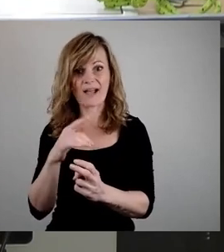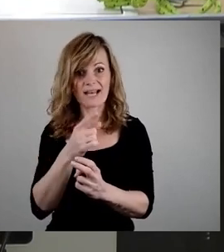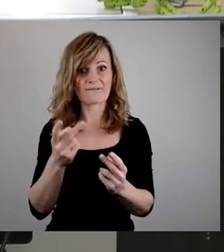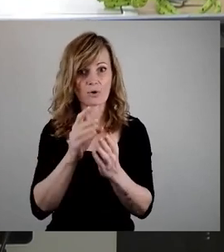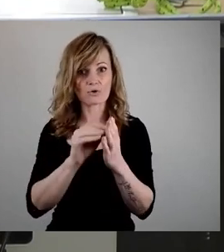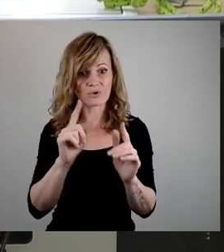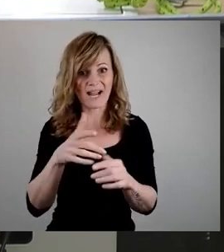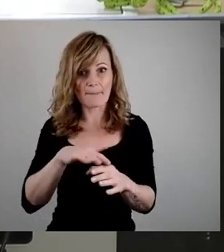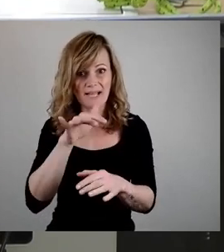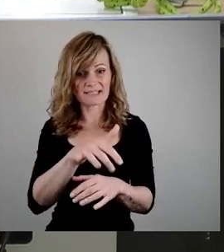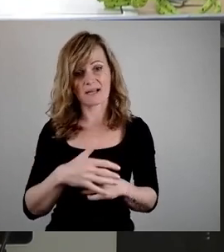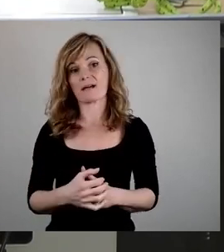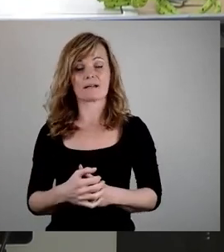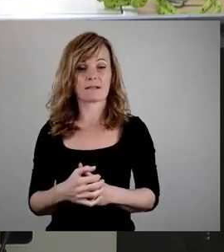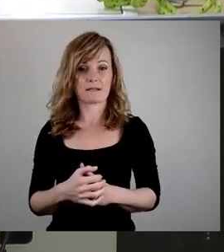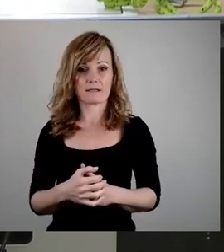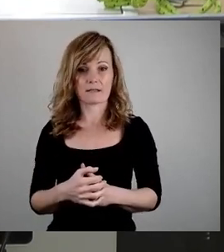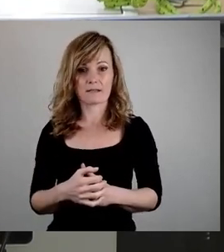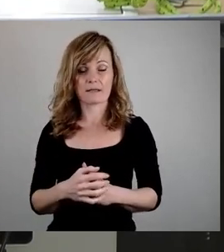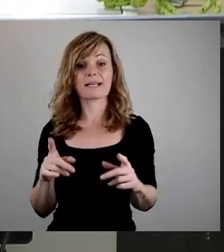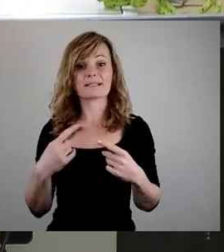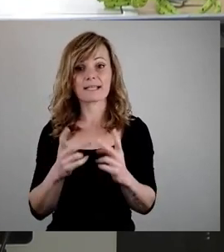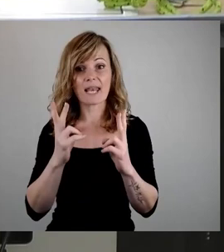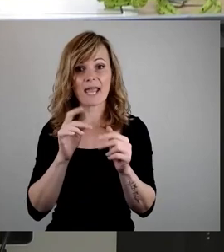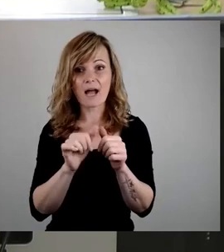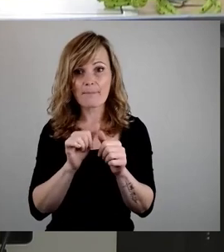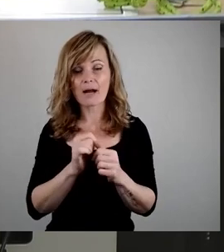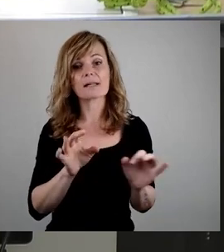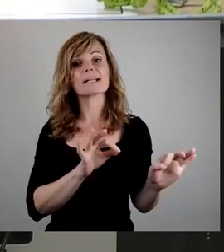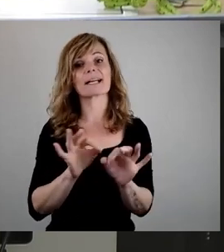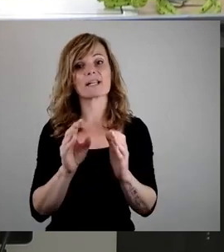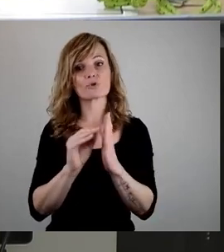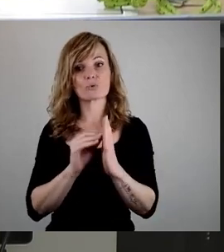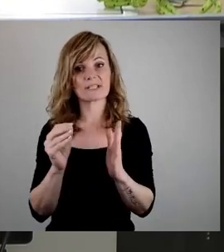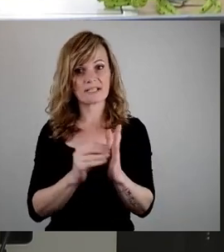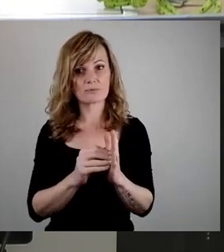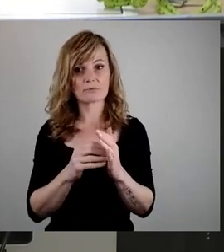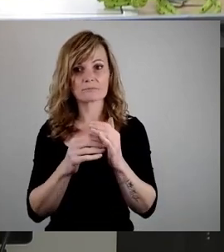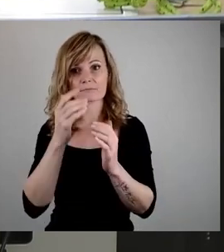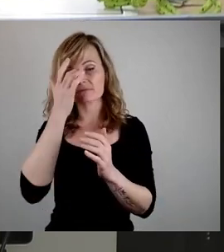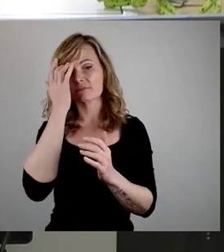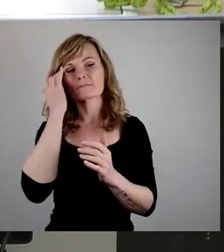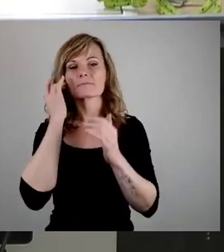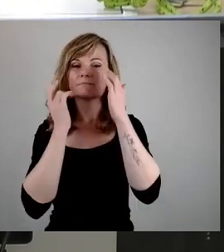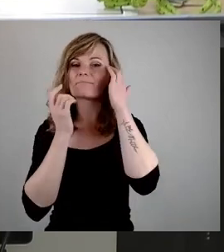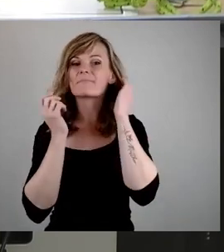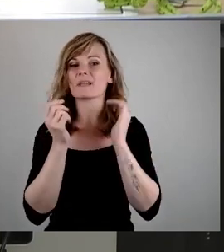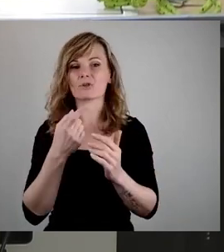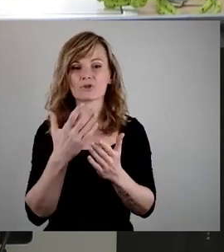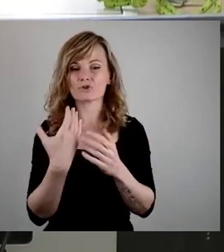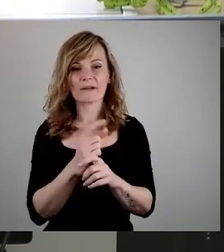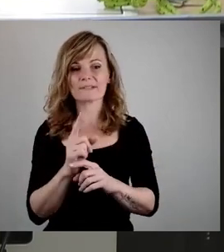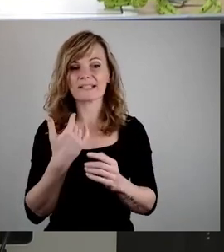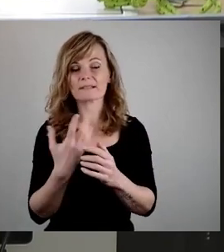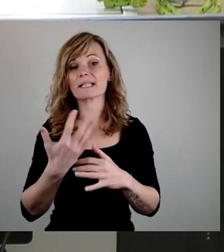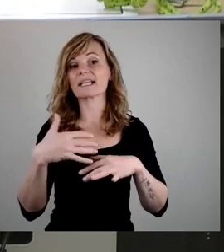vorhanden ist. Kommt dann noch der Lehrermangel an Regelschulen hinzu, sind diese nicht einmal in der Lage, die zugeteilten Integrationsstunden zu gewähren.